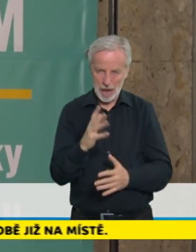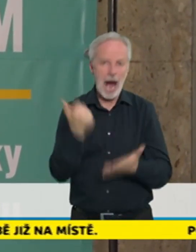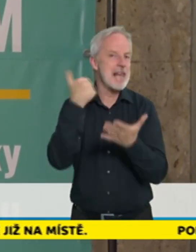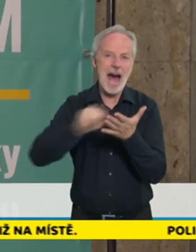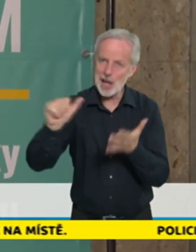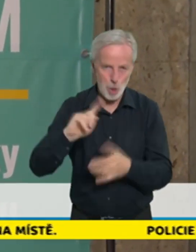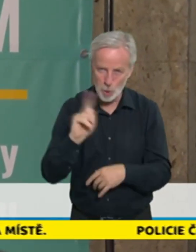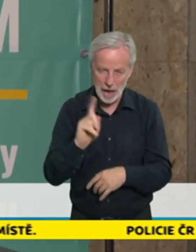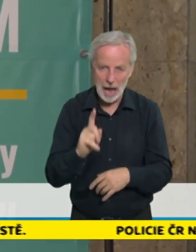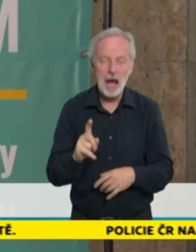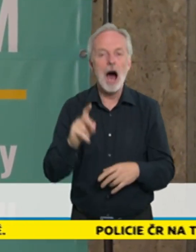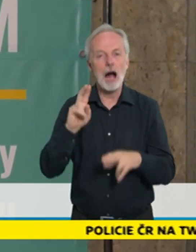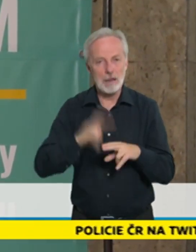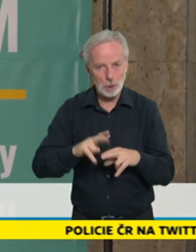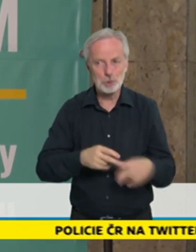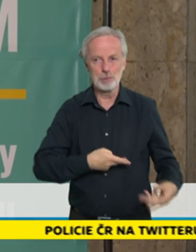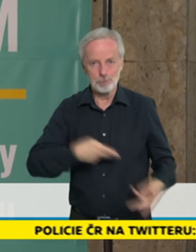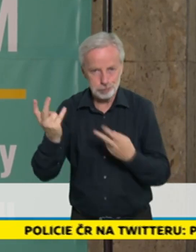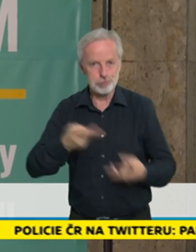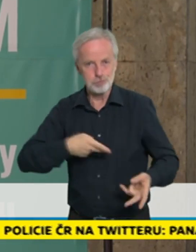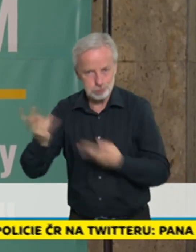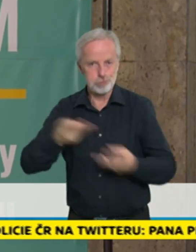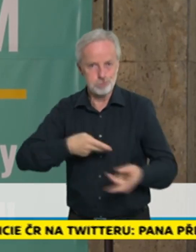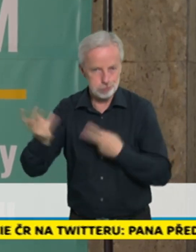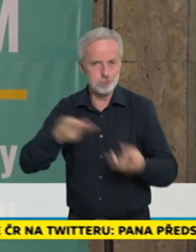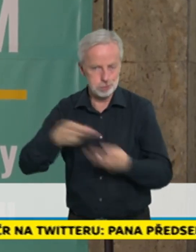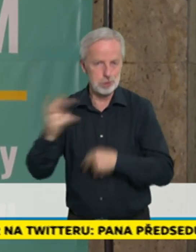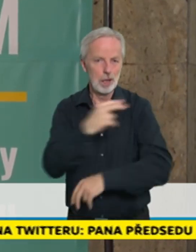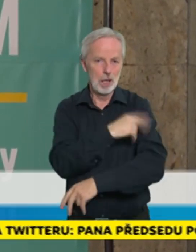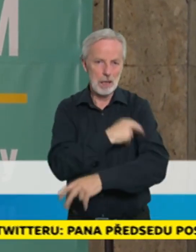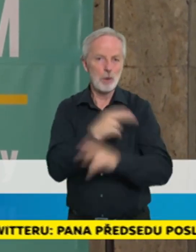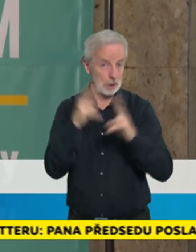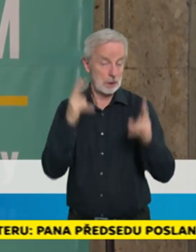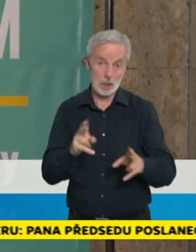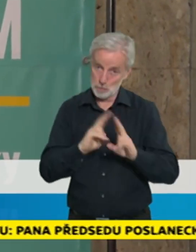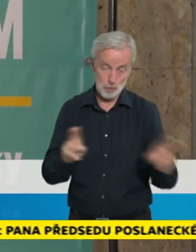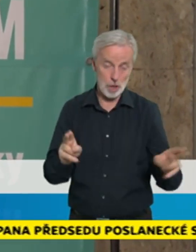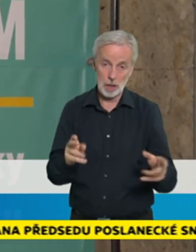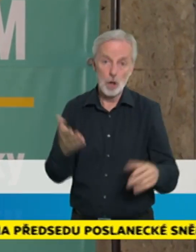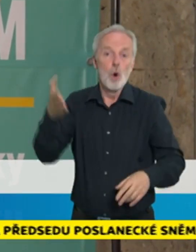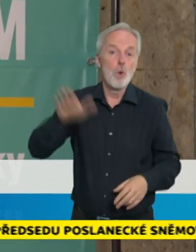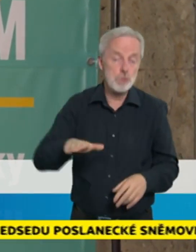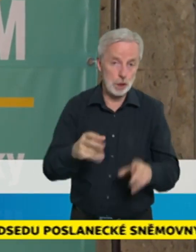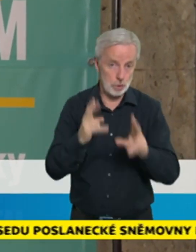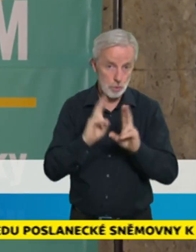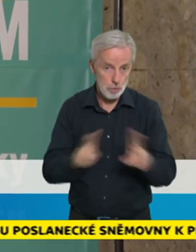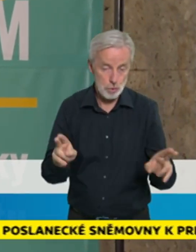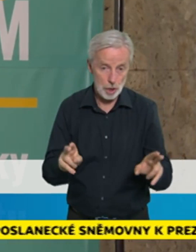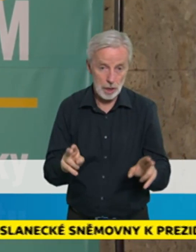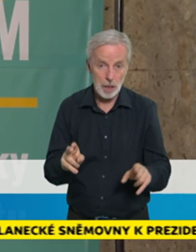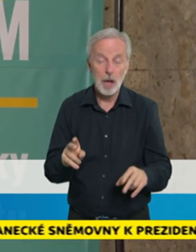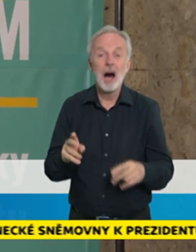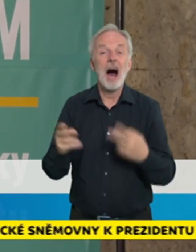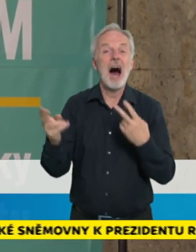rozloženom čase toto riziko prostě představuje. To riziko je o to větší v těch oblastech, které tady vidíte zakrouškované v České